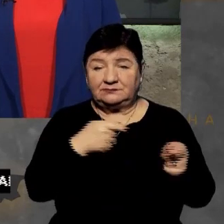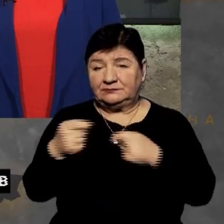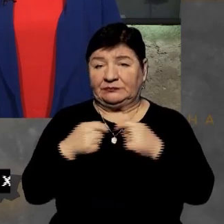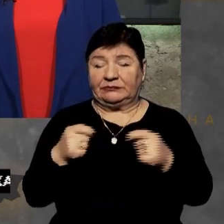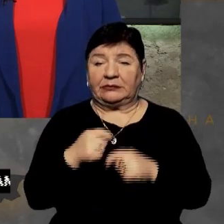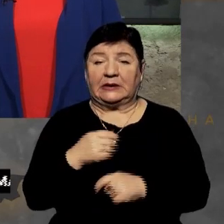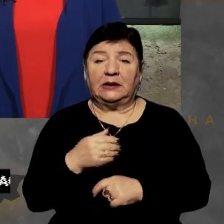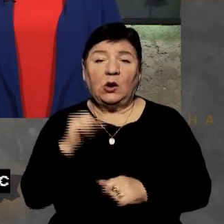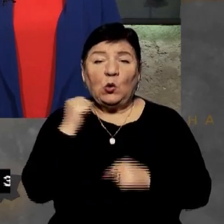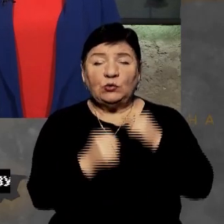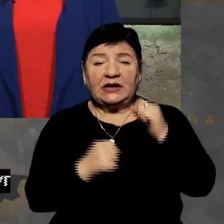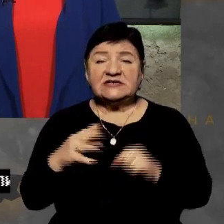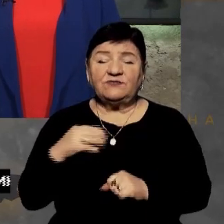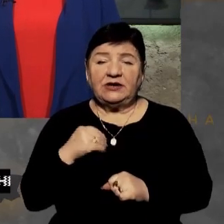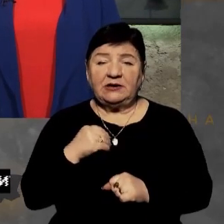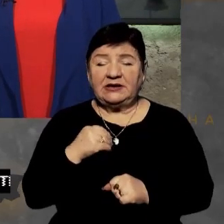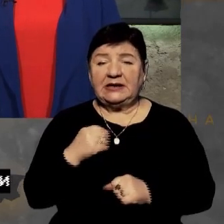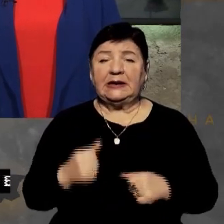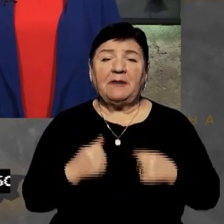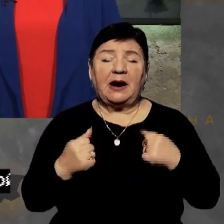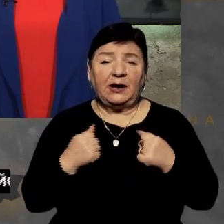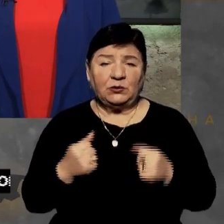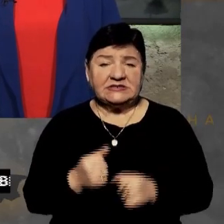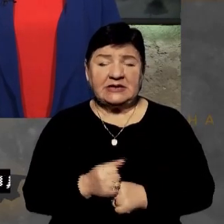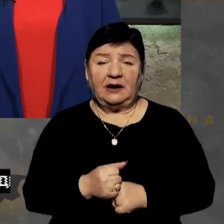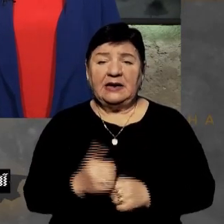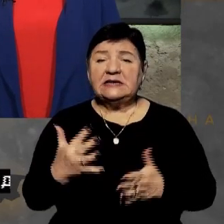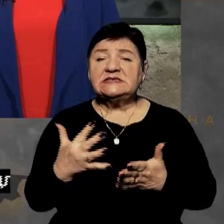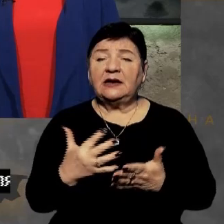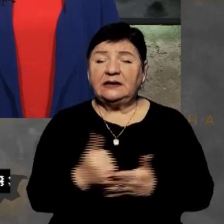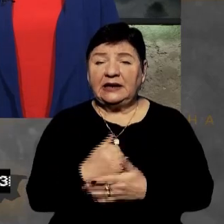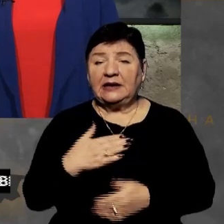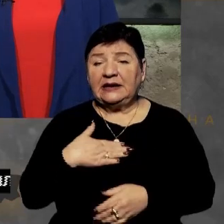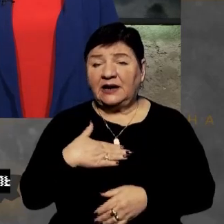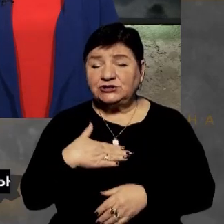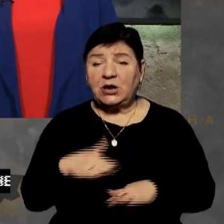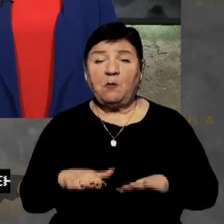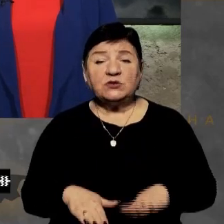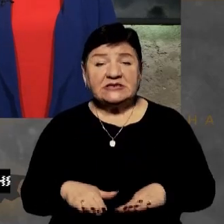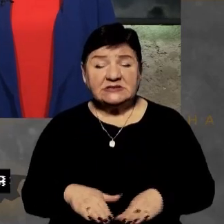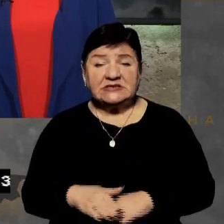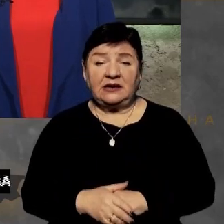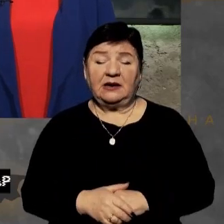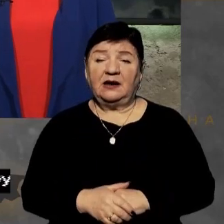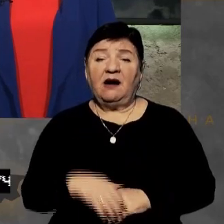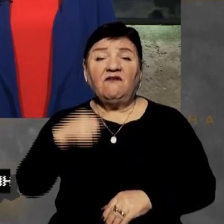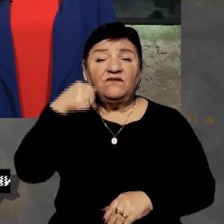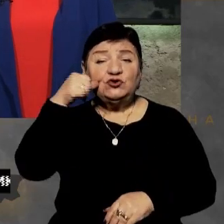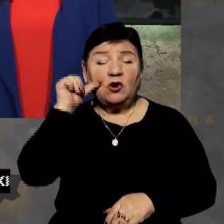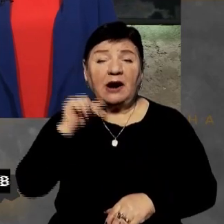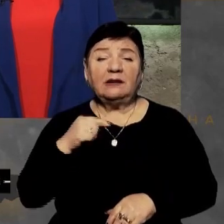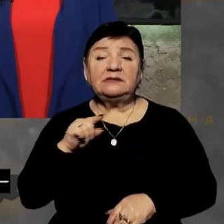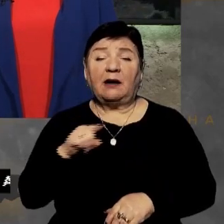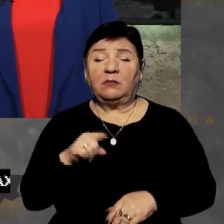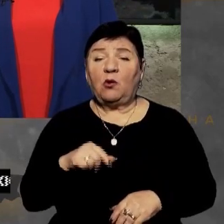удари своєї арти, намагаються знайти наші позиції. Вчора вони там